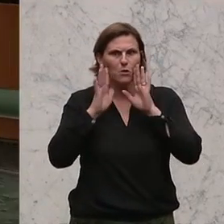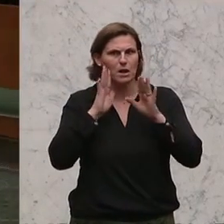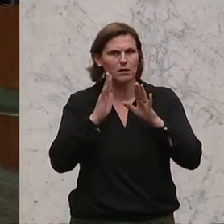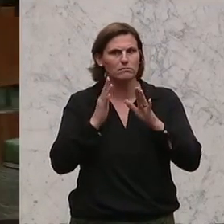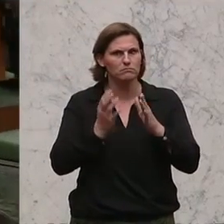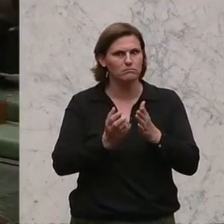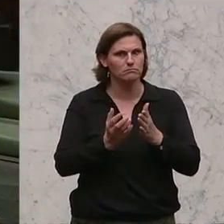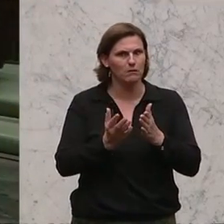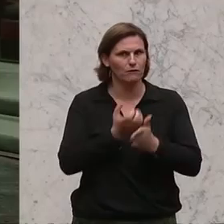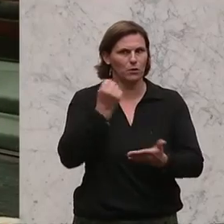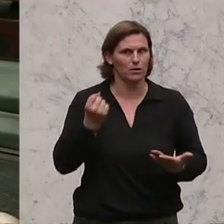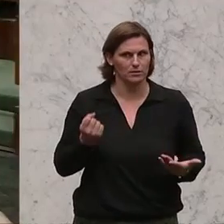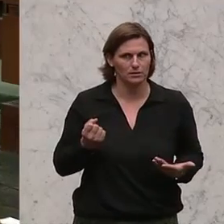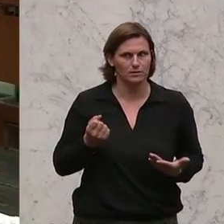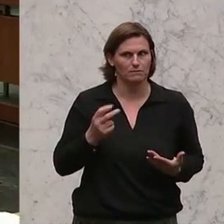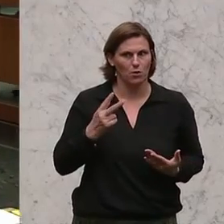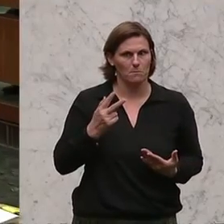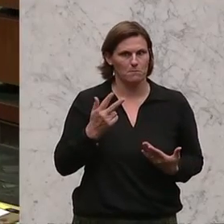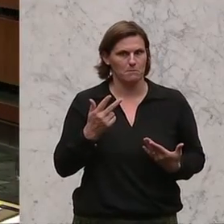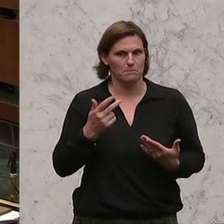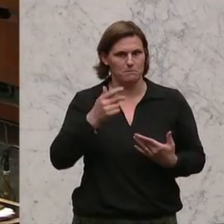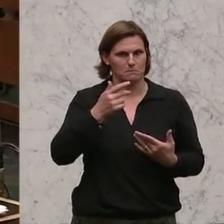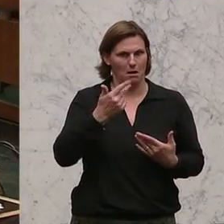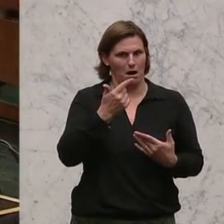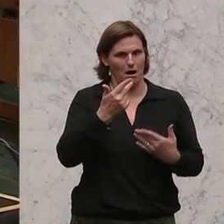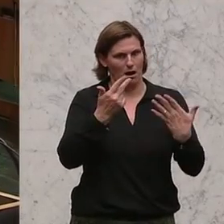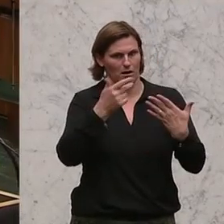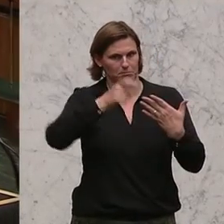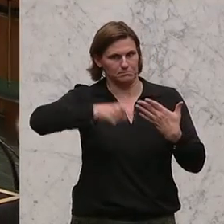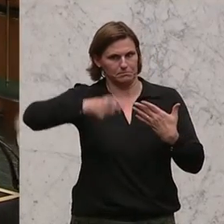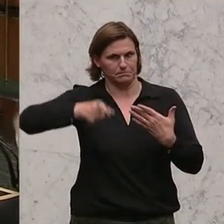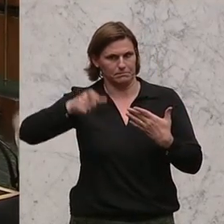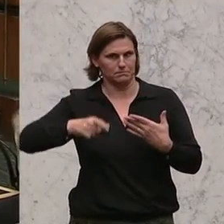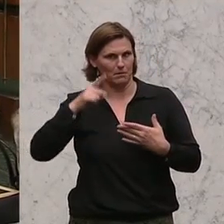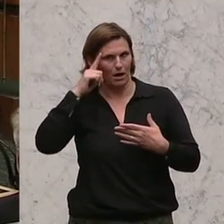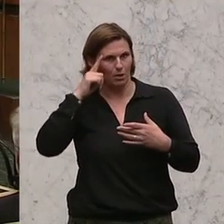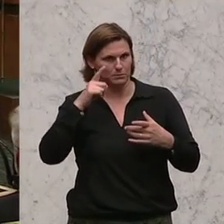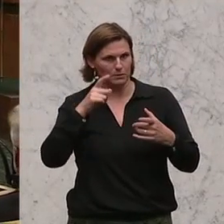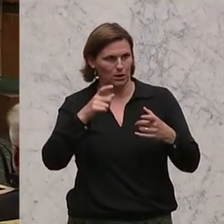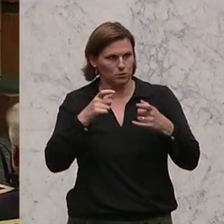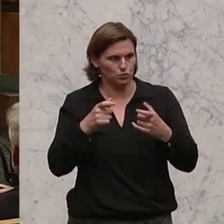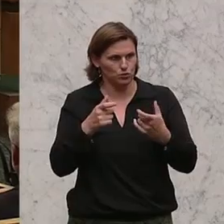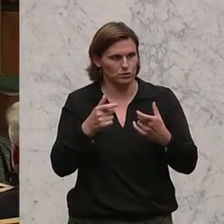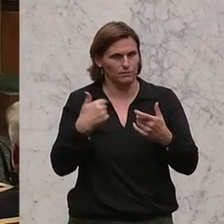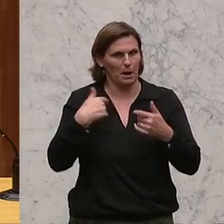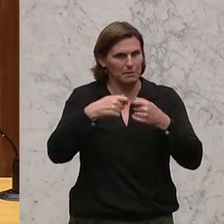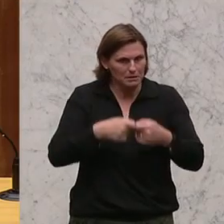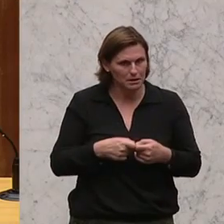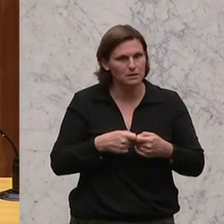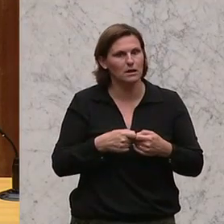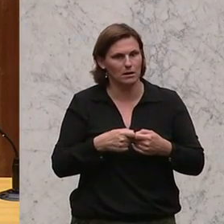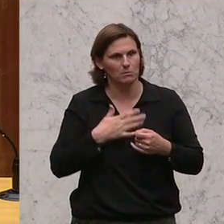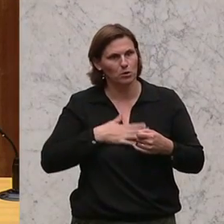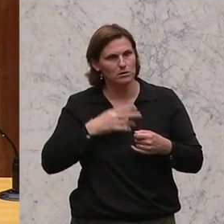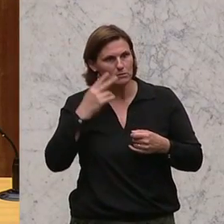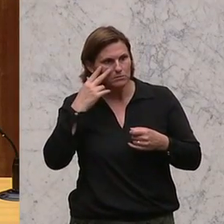Finanzsprecher der SPÖ. Es haben sich die Mitglieder des Hauptausschusses, zumindest jene, die es für Wert befunden haben, daran teilzunehmen, sich ein